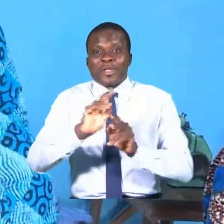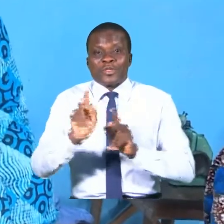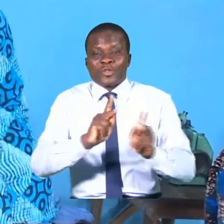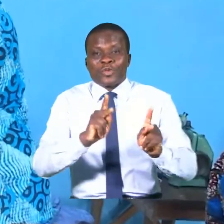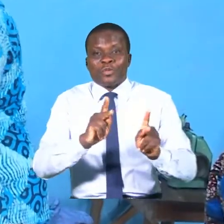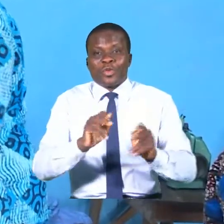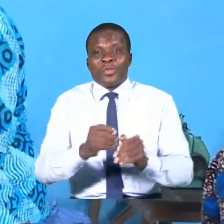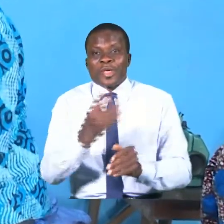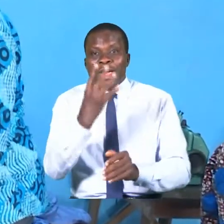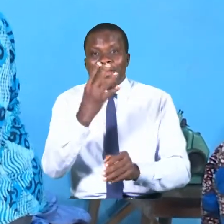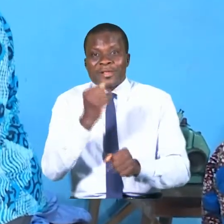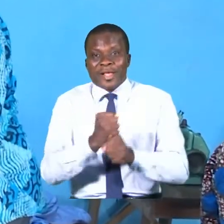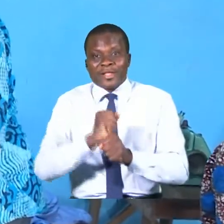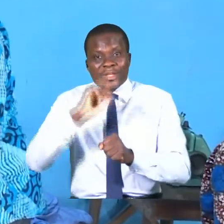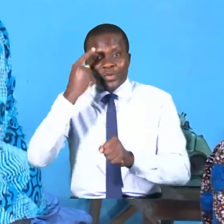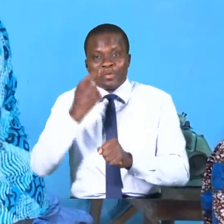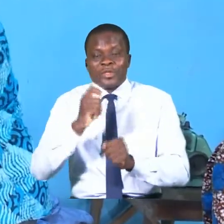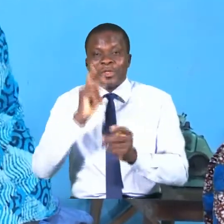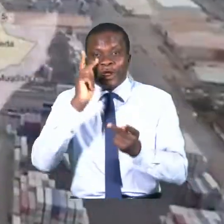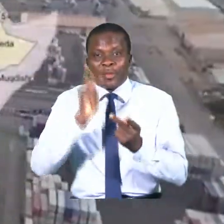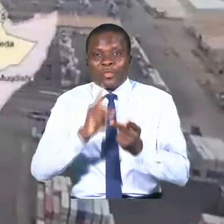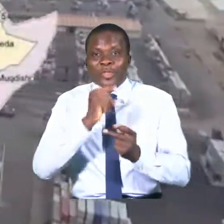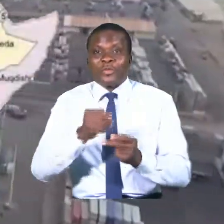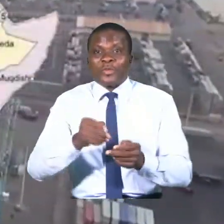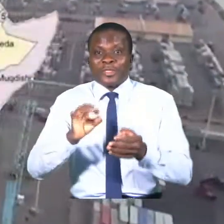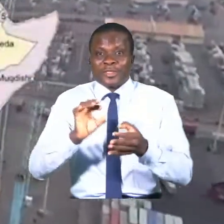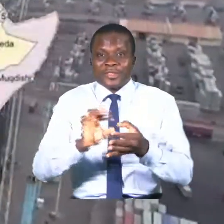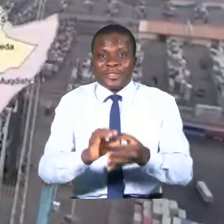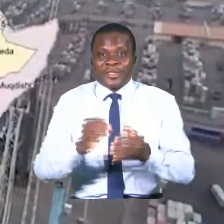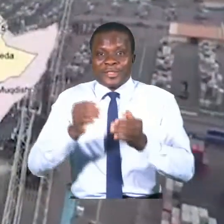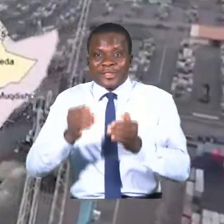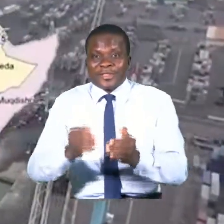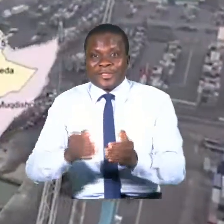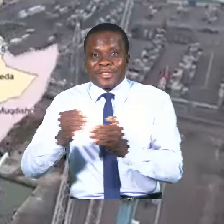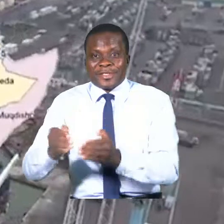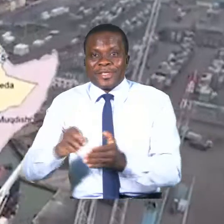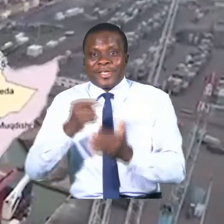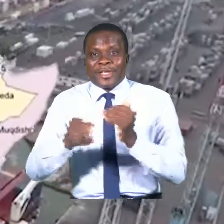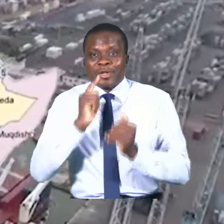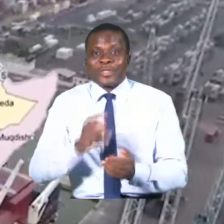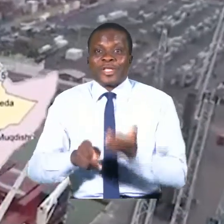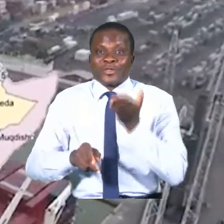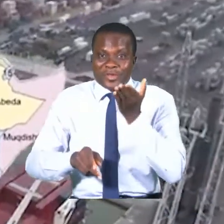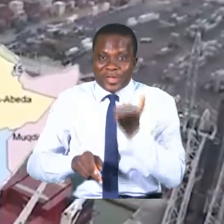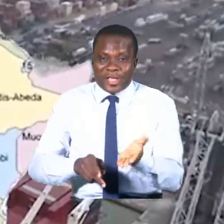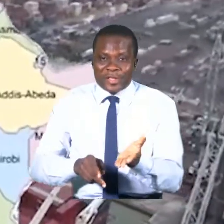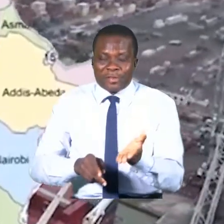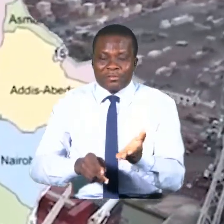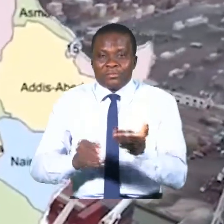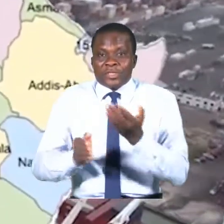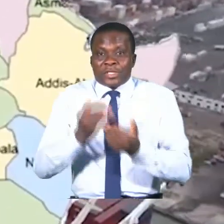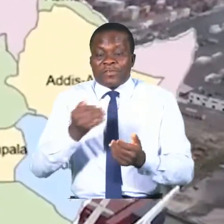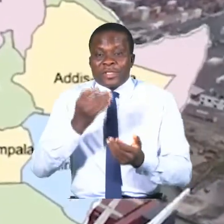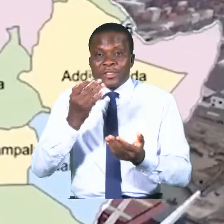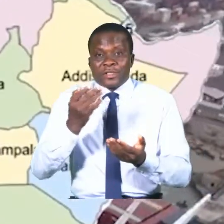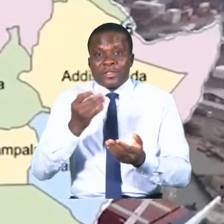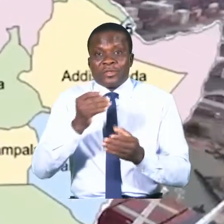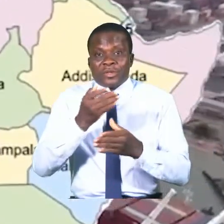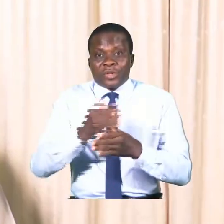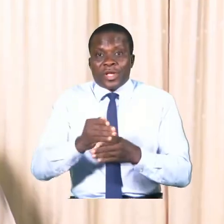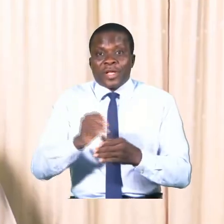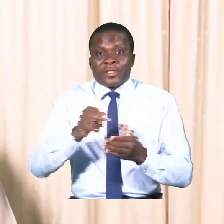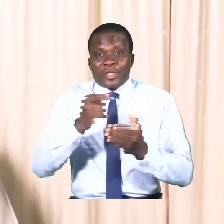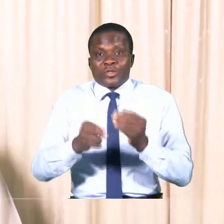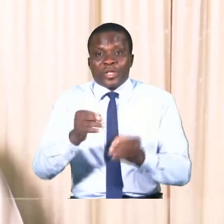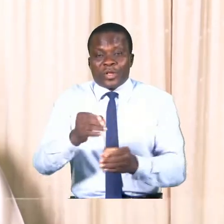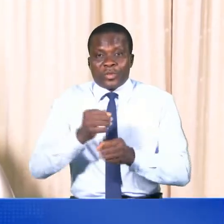En 4 ans de gouvernance, les performances s'enchaînent et les résultats sont là. Je voudrais que vous fassiez une corrélation entre les résultats